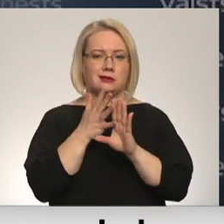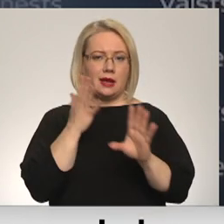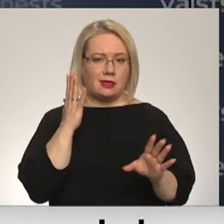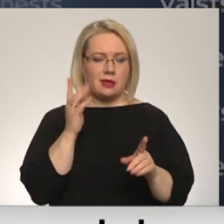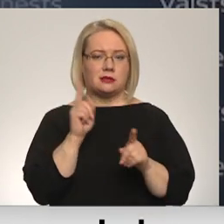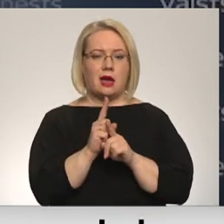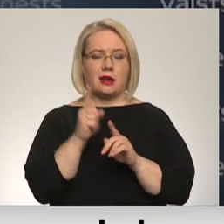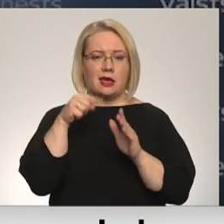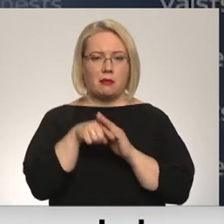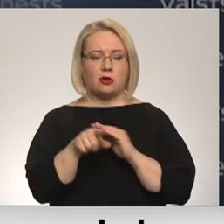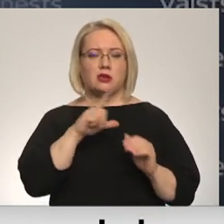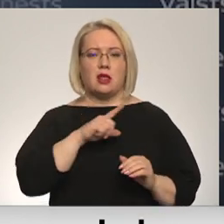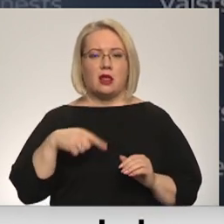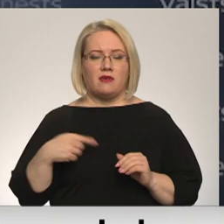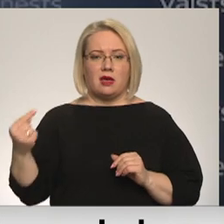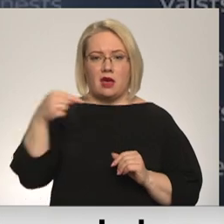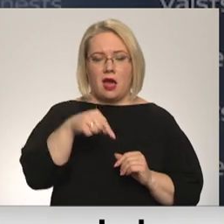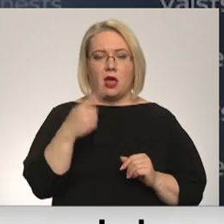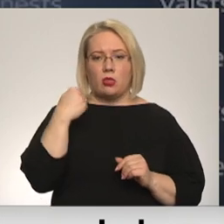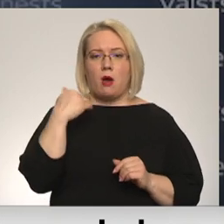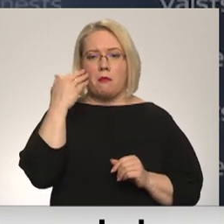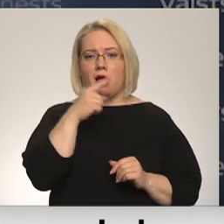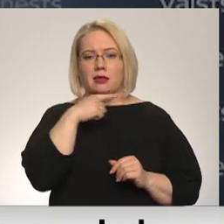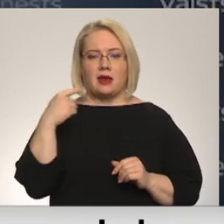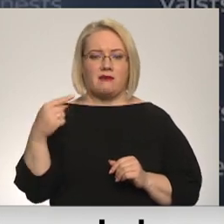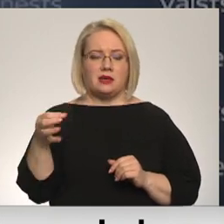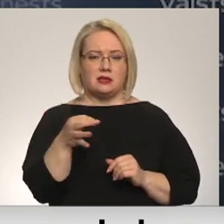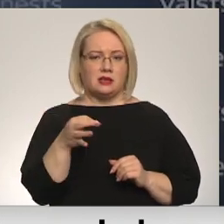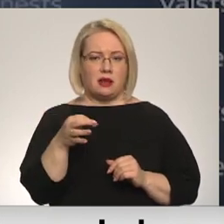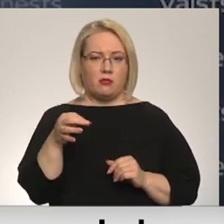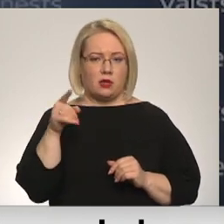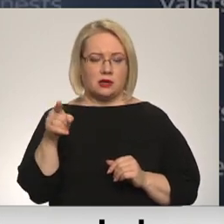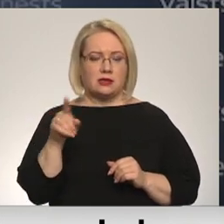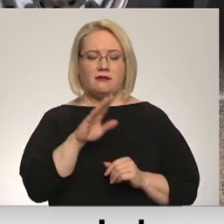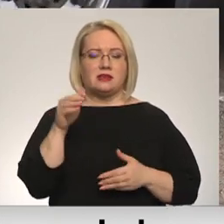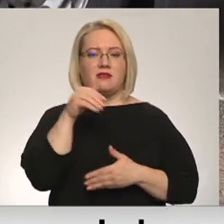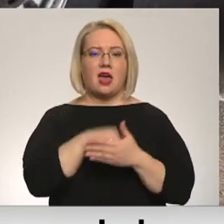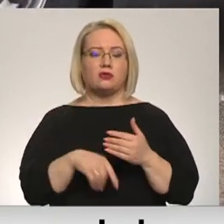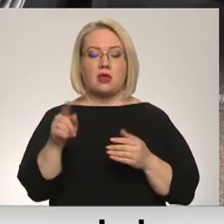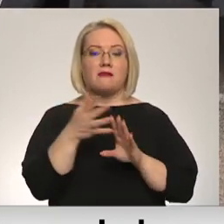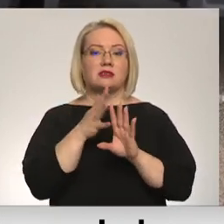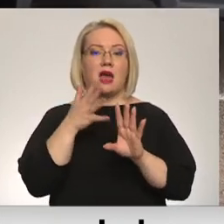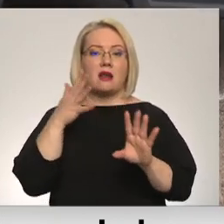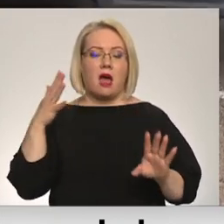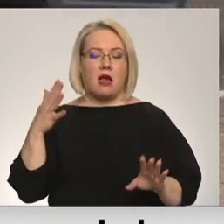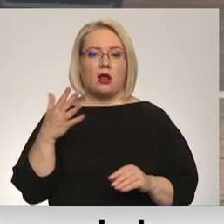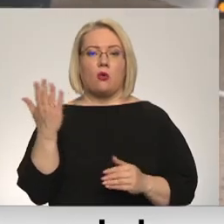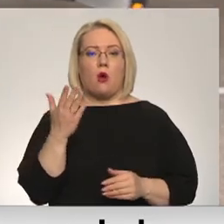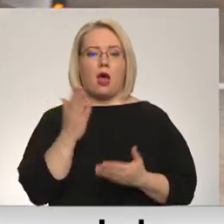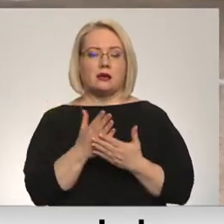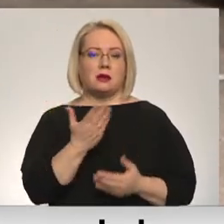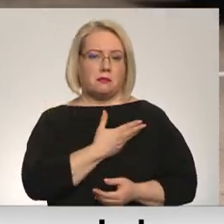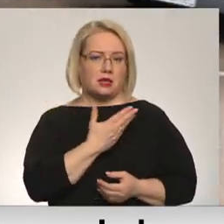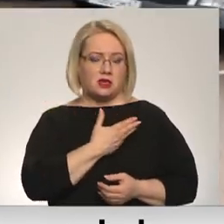iebraucot Latvijā no Baltkrievas republikas. Vēsturiski tā ir lielākā rinda, ko mēs esam paši piedzīvojuši. Tad